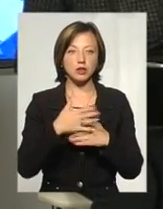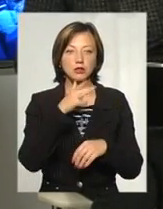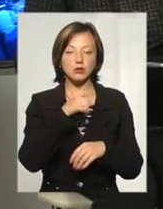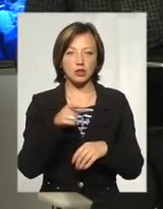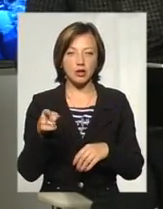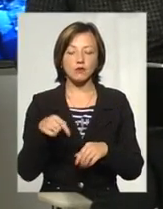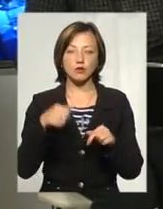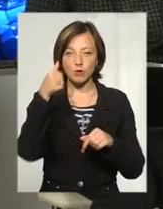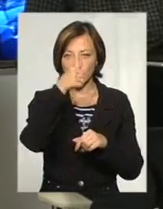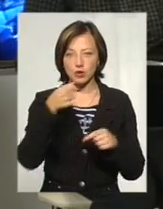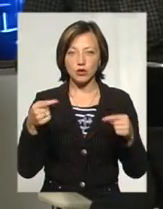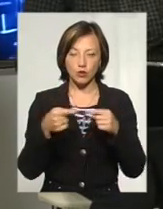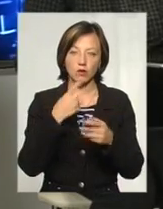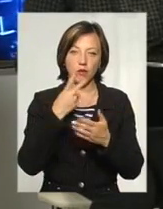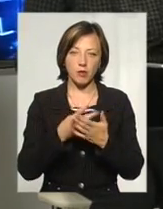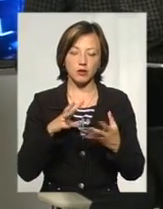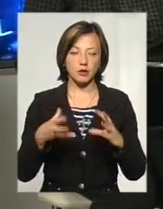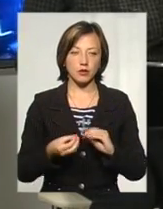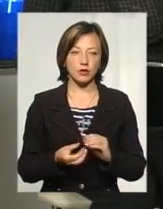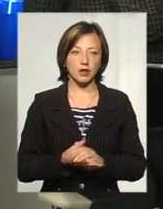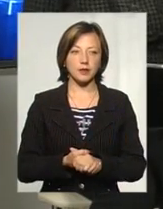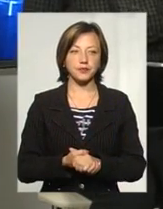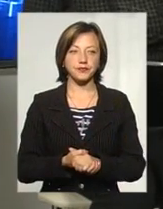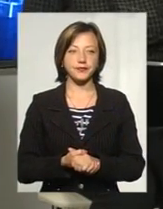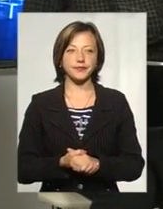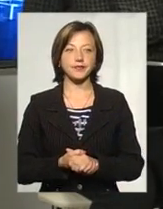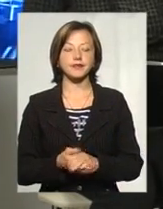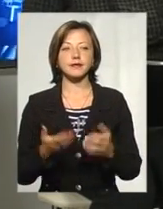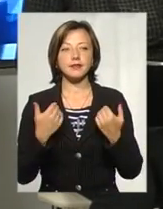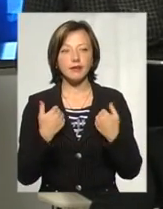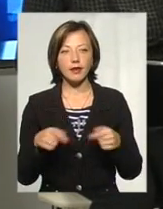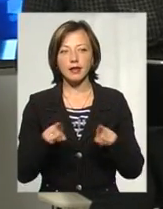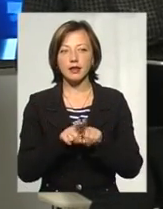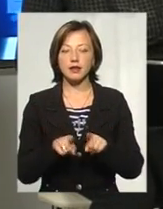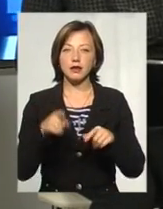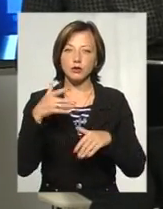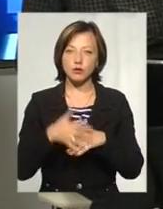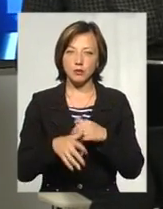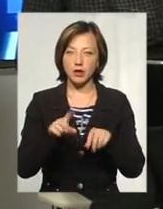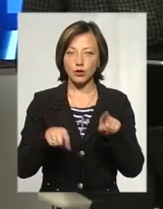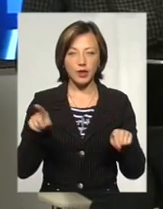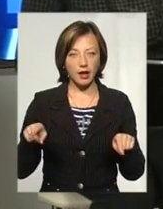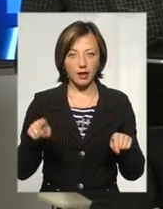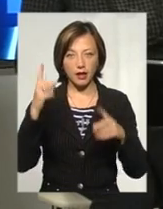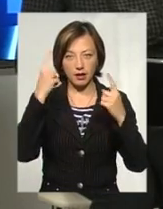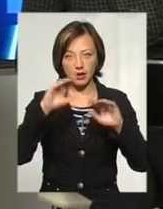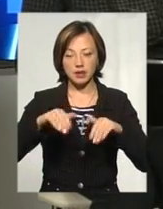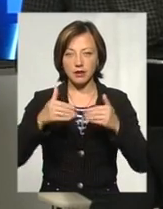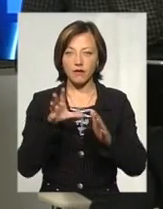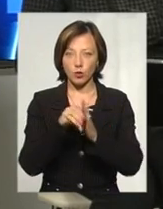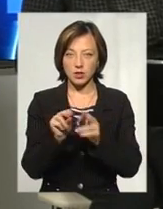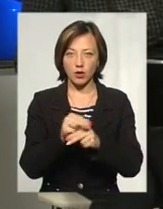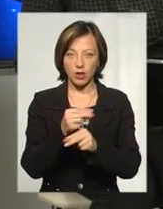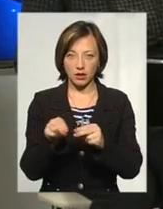в цьому році точно ми побачимо результати. Я так зрозуміла, пані Олександр, що до деяких, в принципі, ініціатив ви вносите якісь